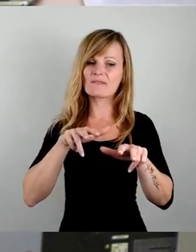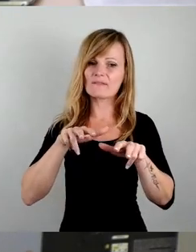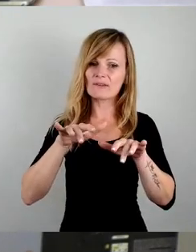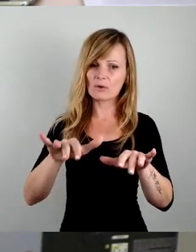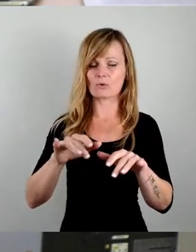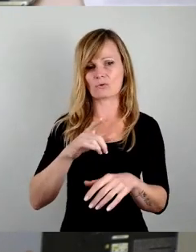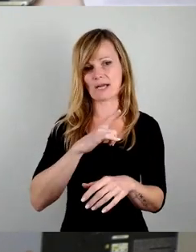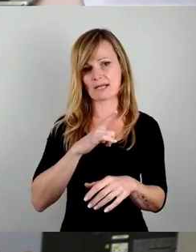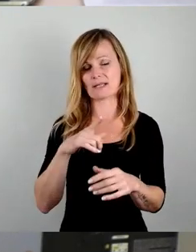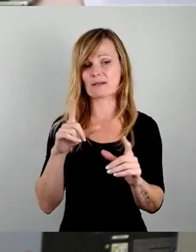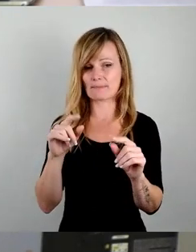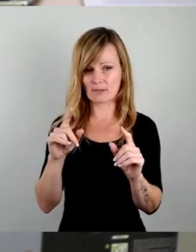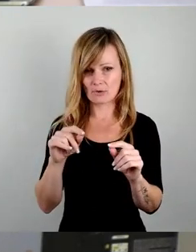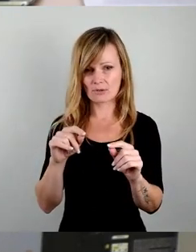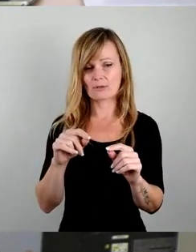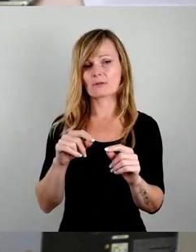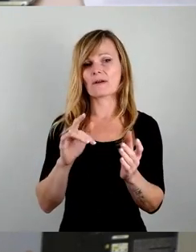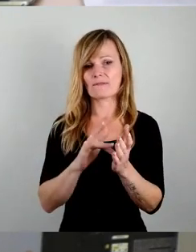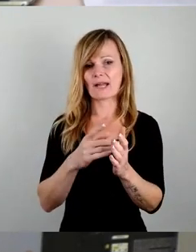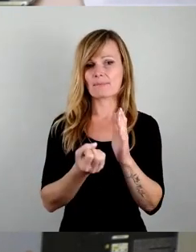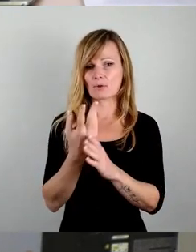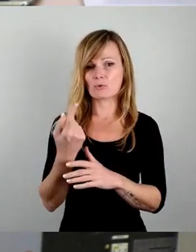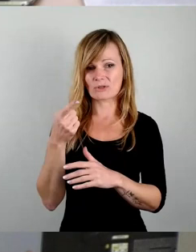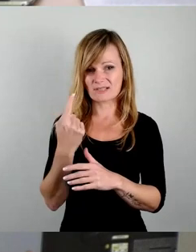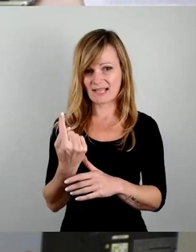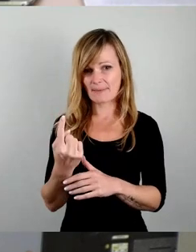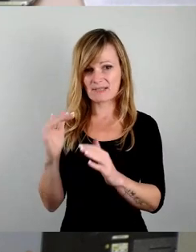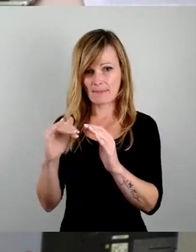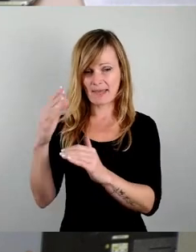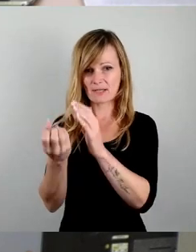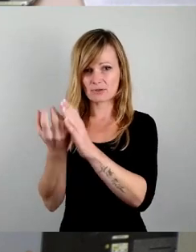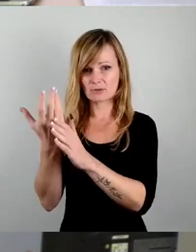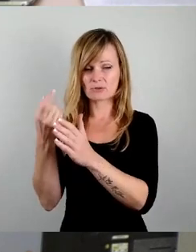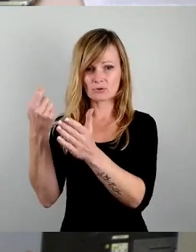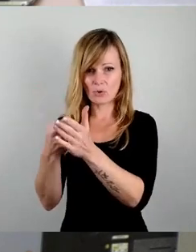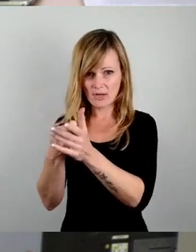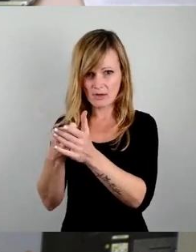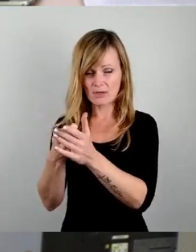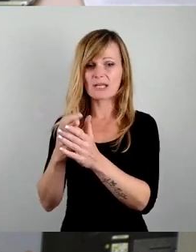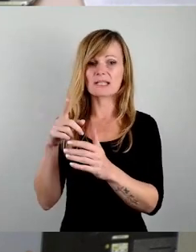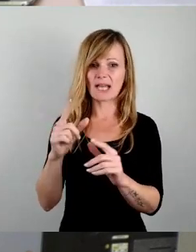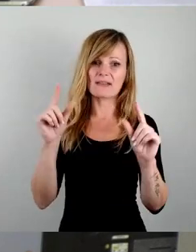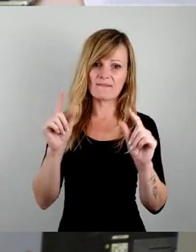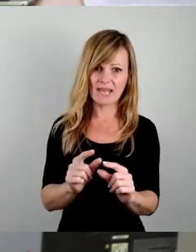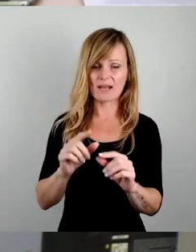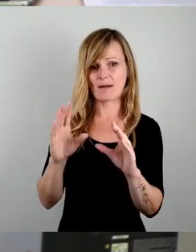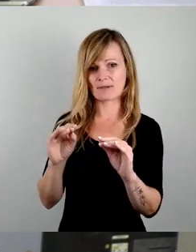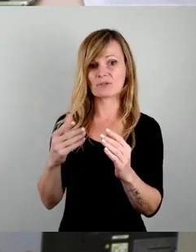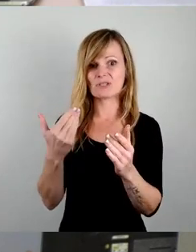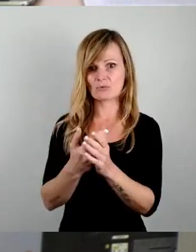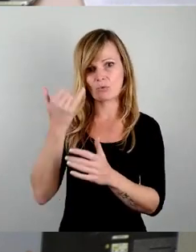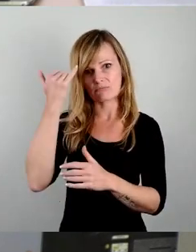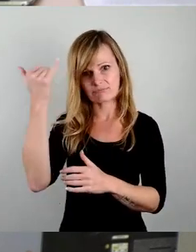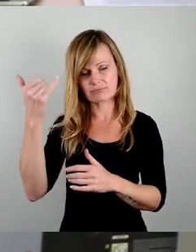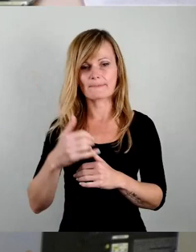Verteuerung eines Produktes soll der Verbrauch gemindert werden. So ist es jedenfalls gedacht. Dieser Gedanke trifft laut